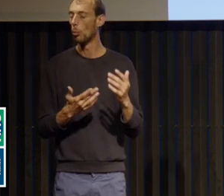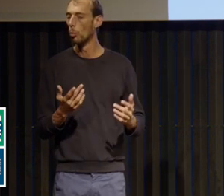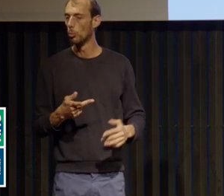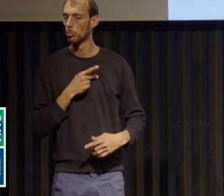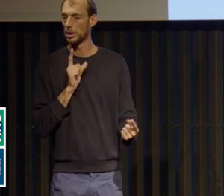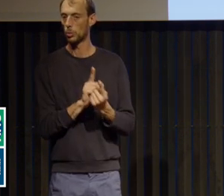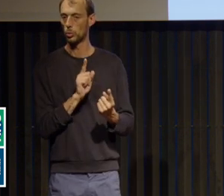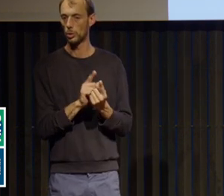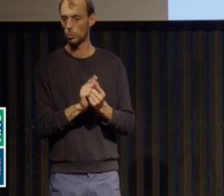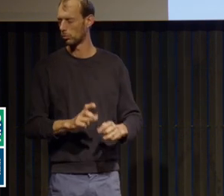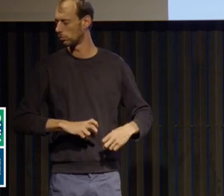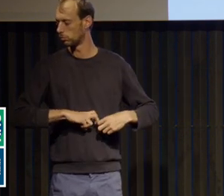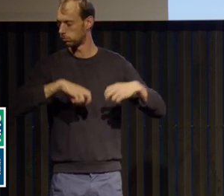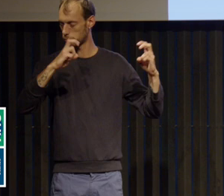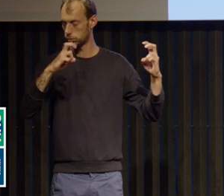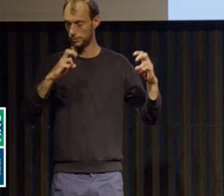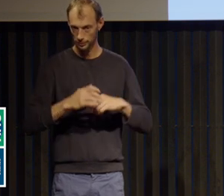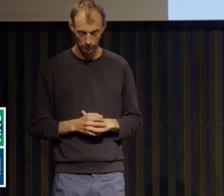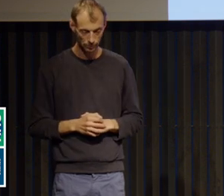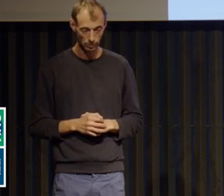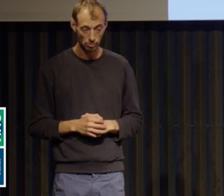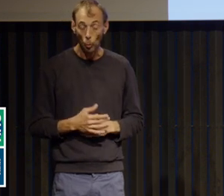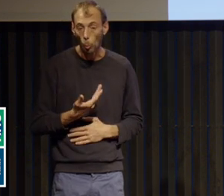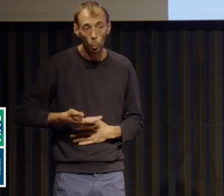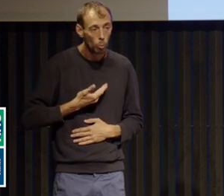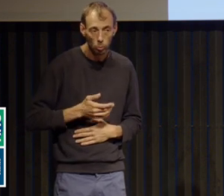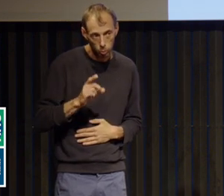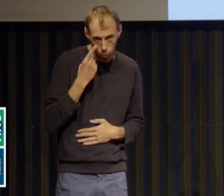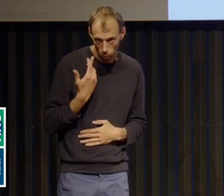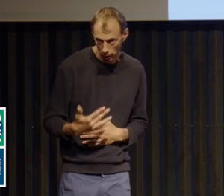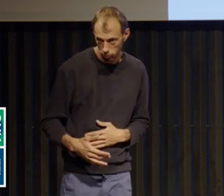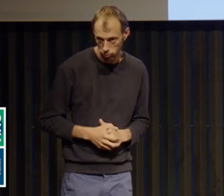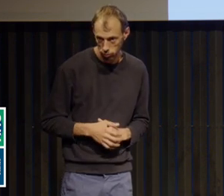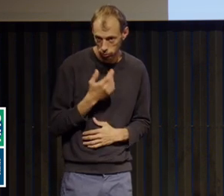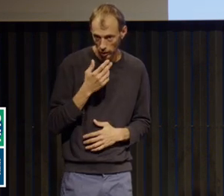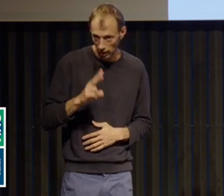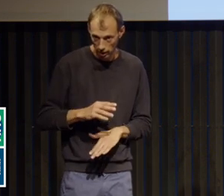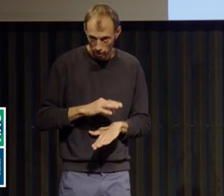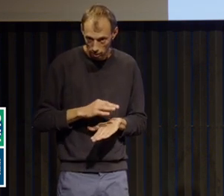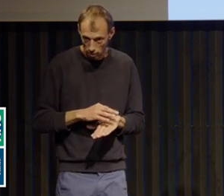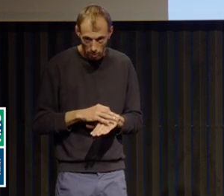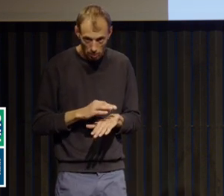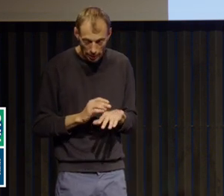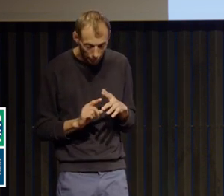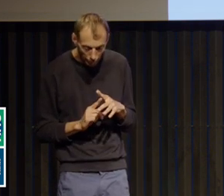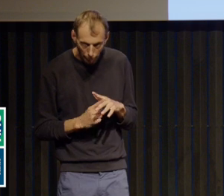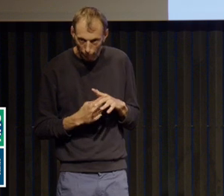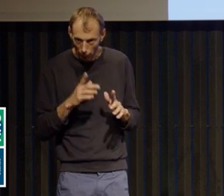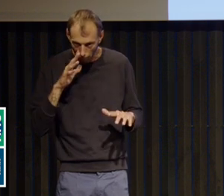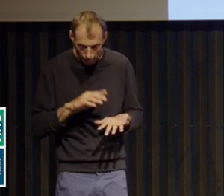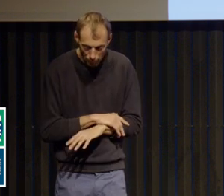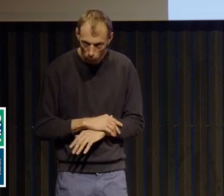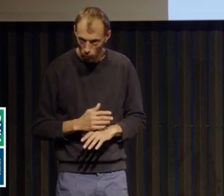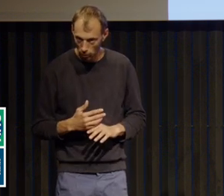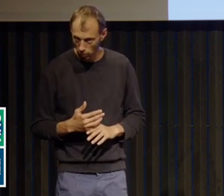parfaitement à ce qu savait, c'est-à-dire que la maladie, elle s'installe subrepticement pendant trois mois. Là, les